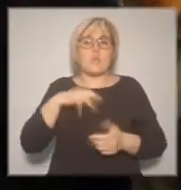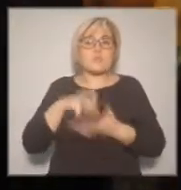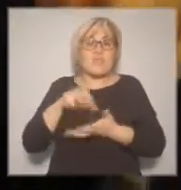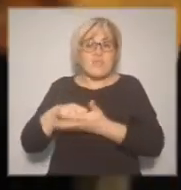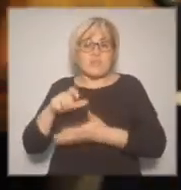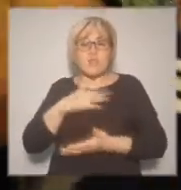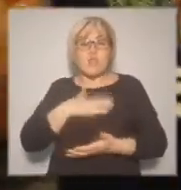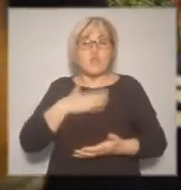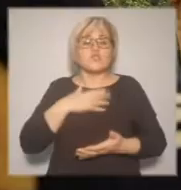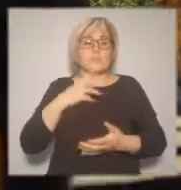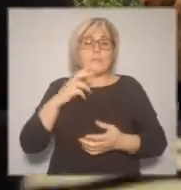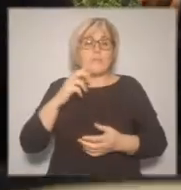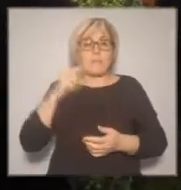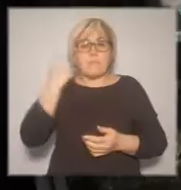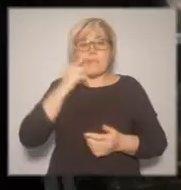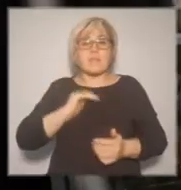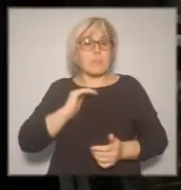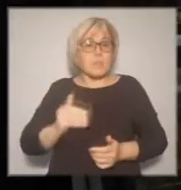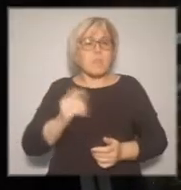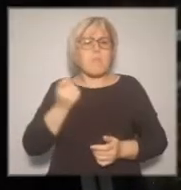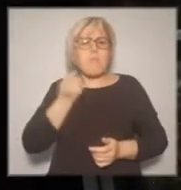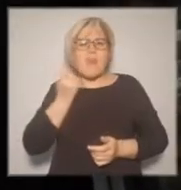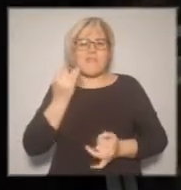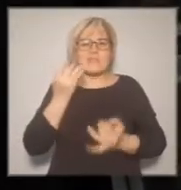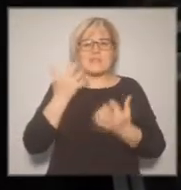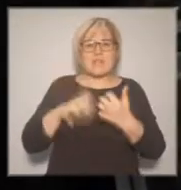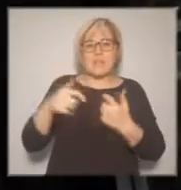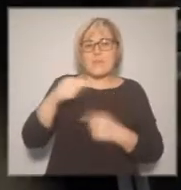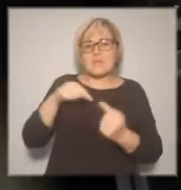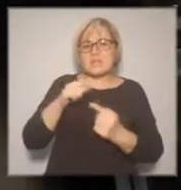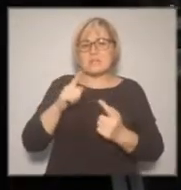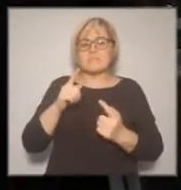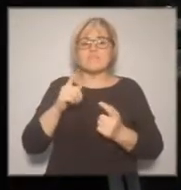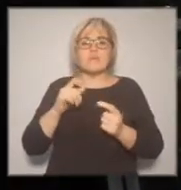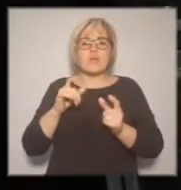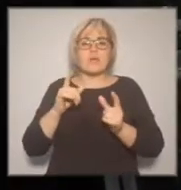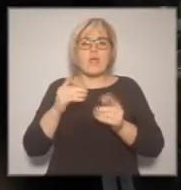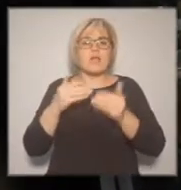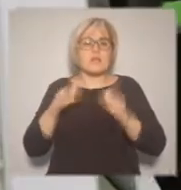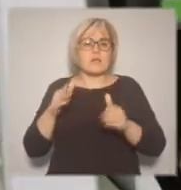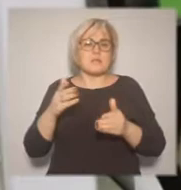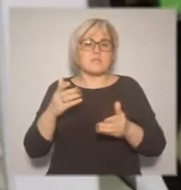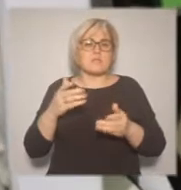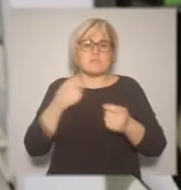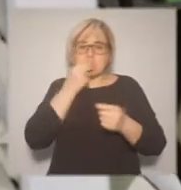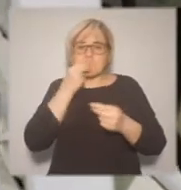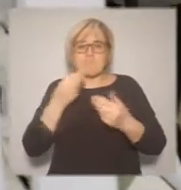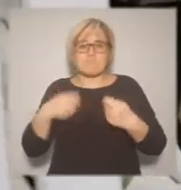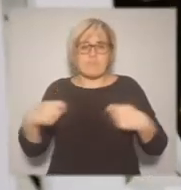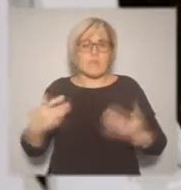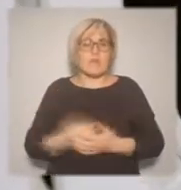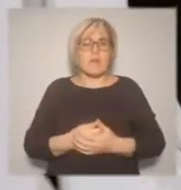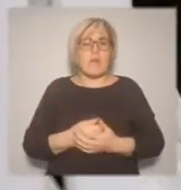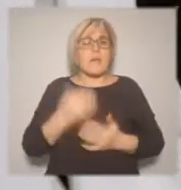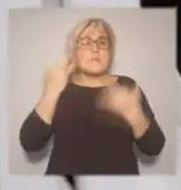кооператива в Югре зародилась еще в 2016 году. Что же мешало предварить ее в жизнь раньше? Как оказалось, ничего и не